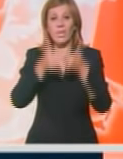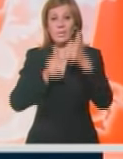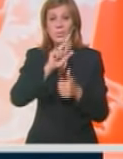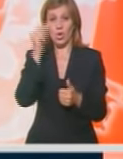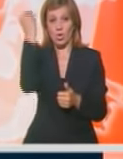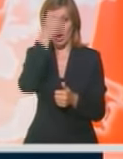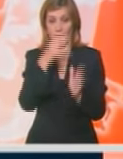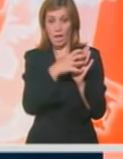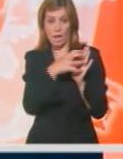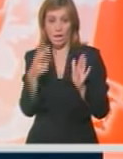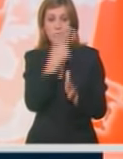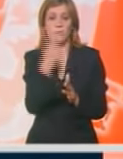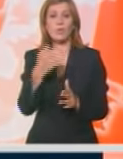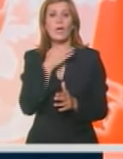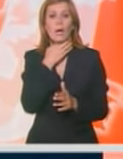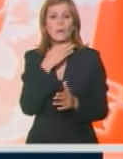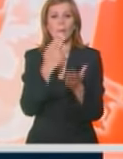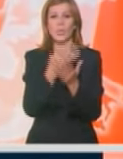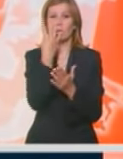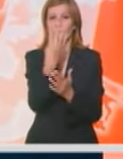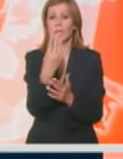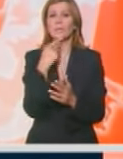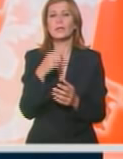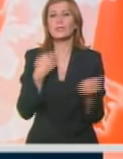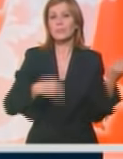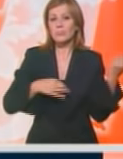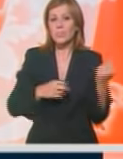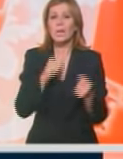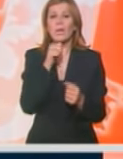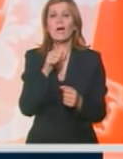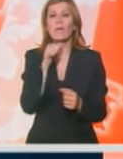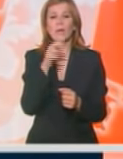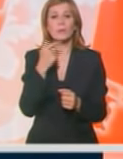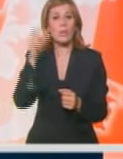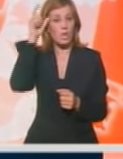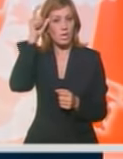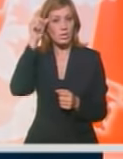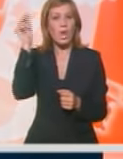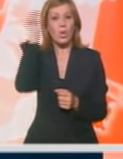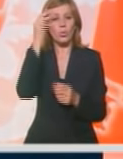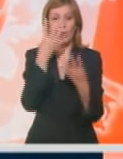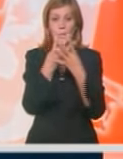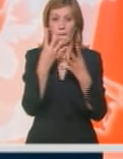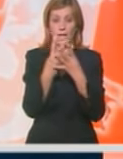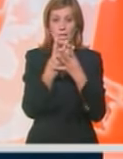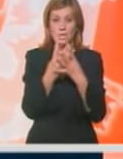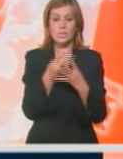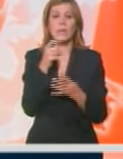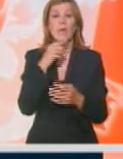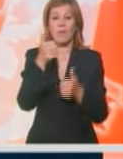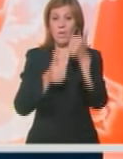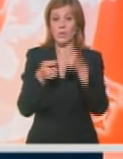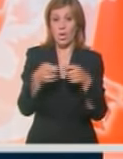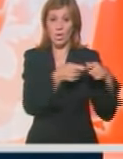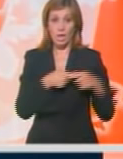nedelje 22. augusta nastupit će 40 izvođača. Ivan Ivačković iz Beogradske kulturne mreže, koja je producent festivala,